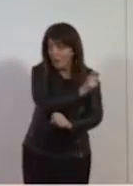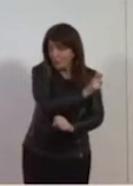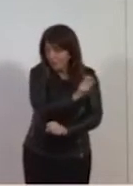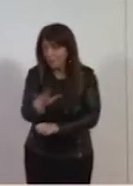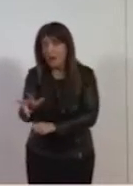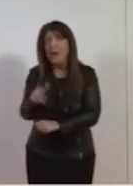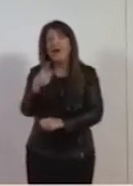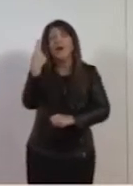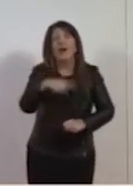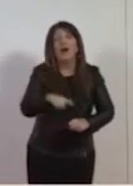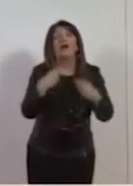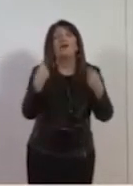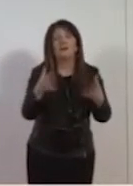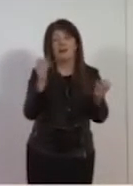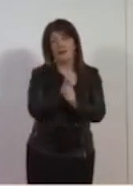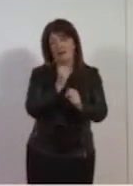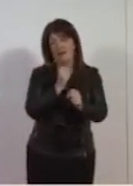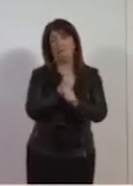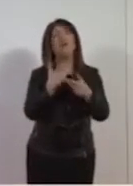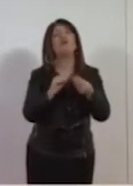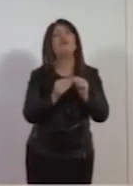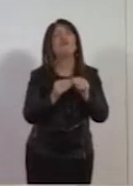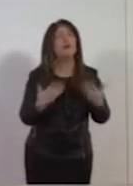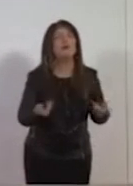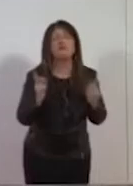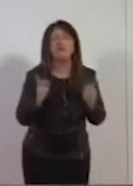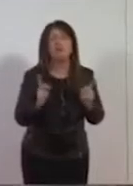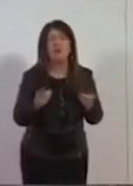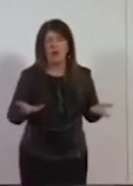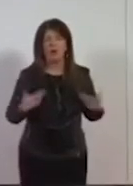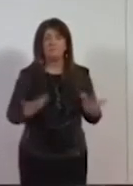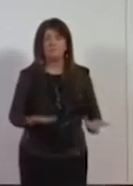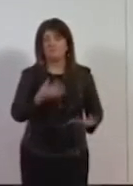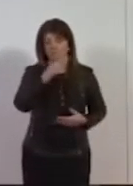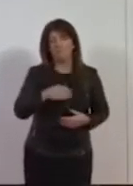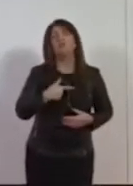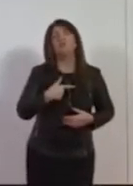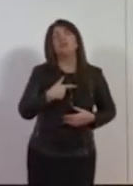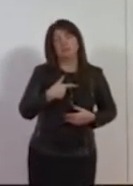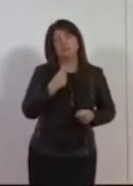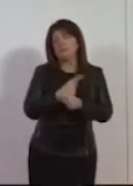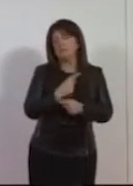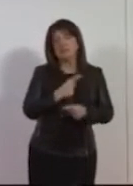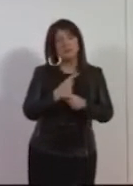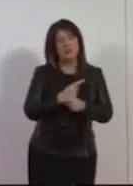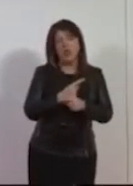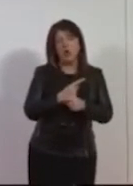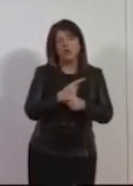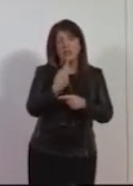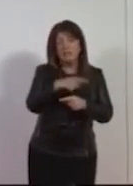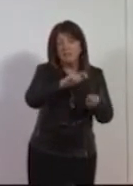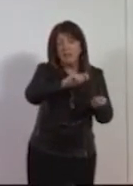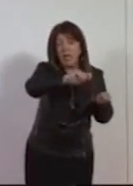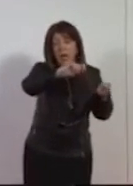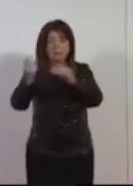allora insieme a questo, oggi per il lavoro cosa bisogna fare? Beh, bisogna riuscire a connettere i grandi cambiamenti, l